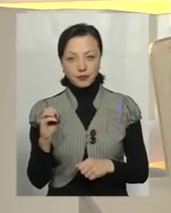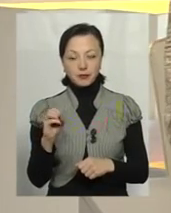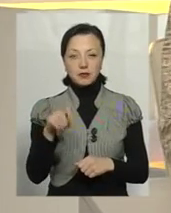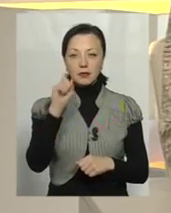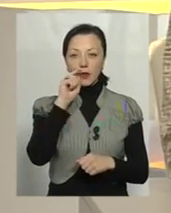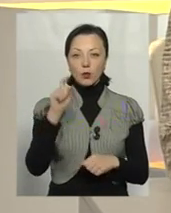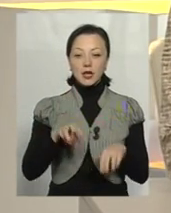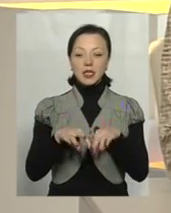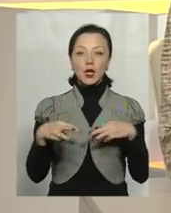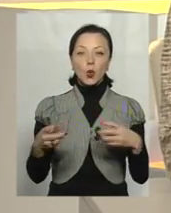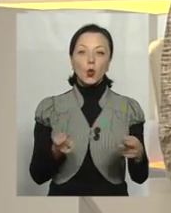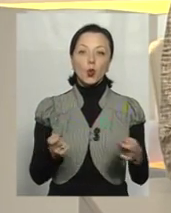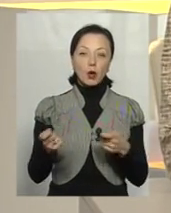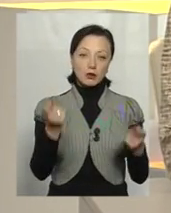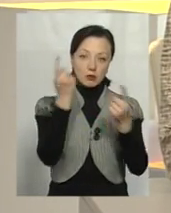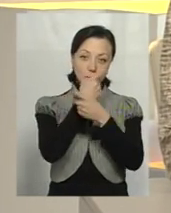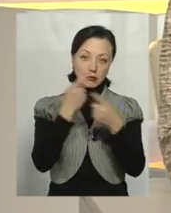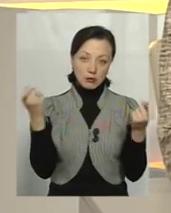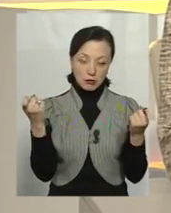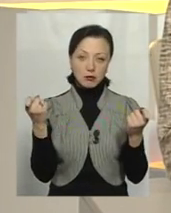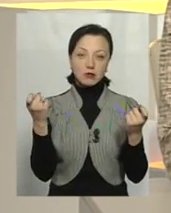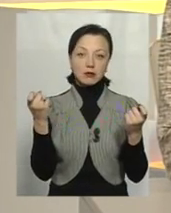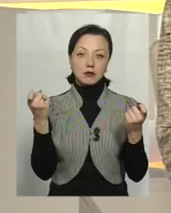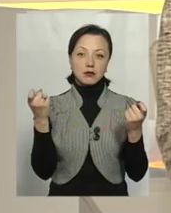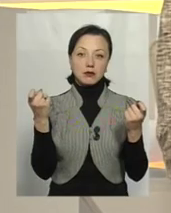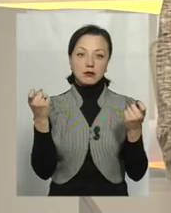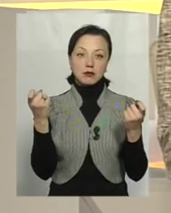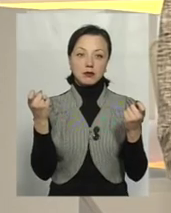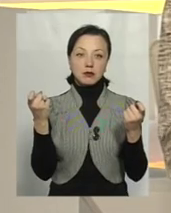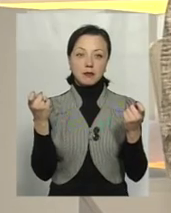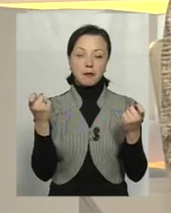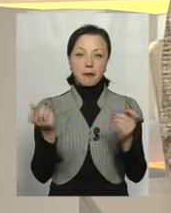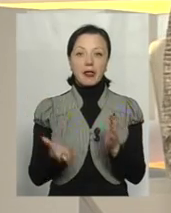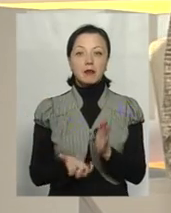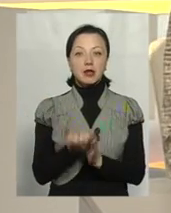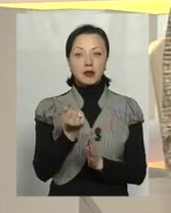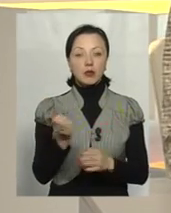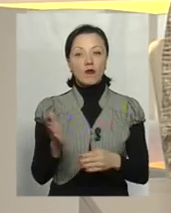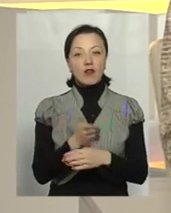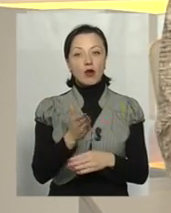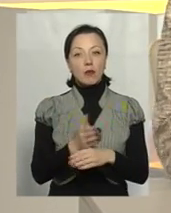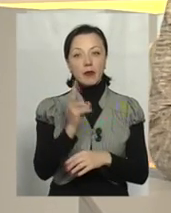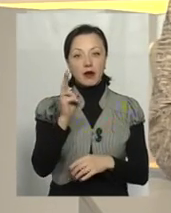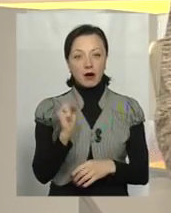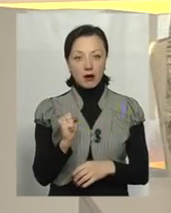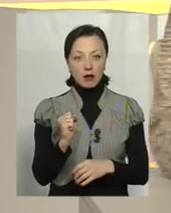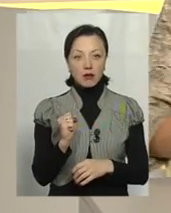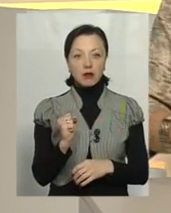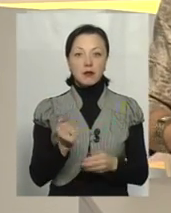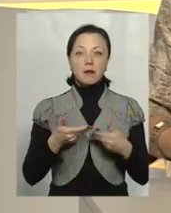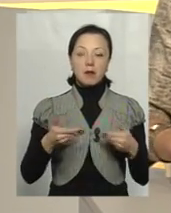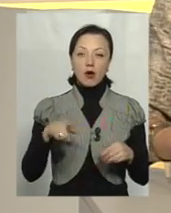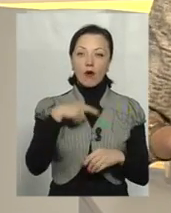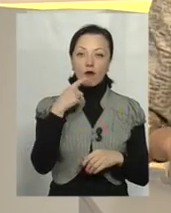український уряд декларує підтримку виробника. Якого? Ми